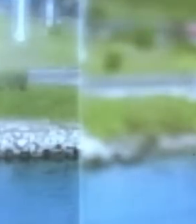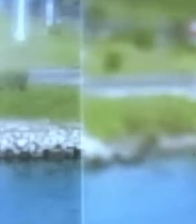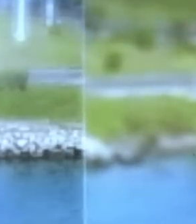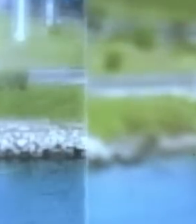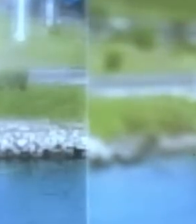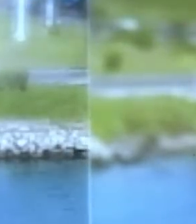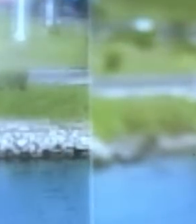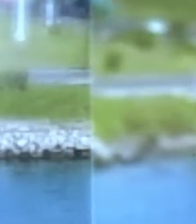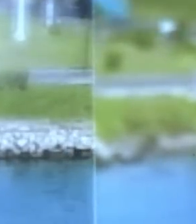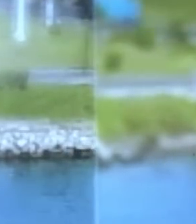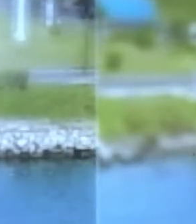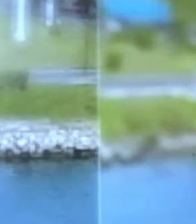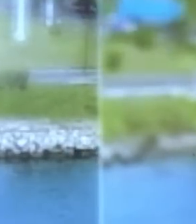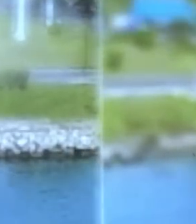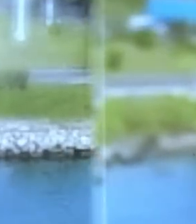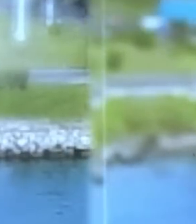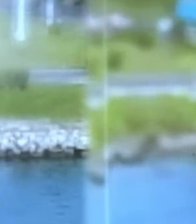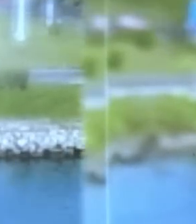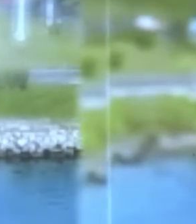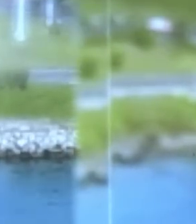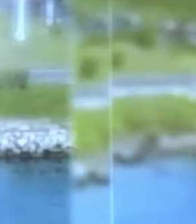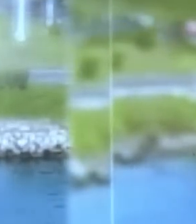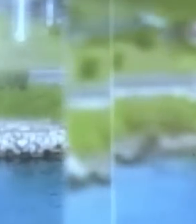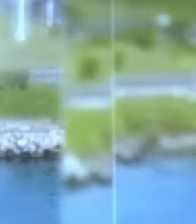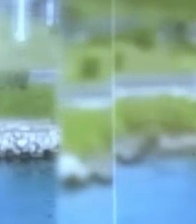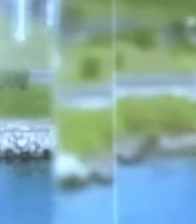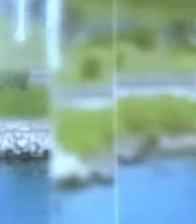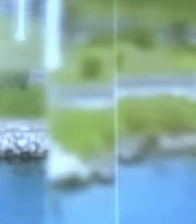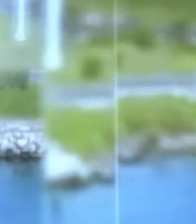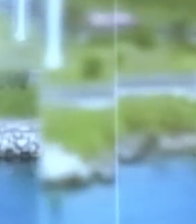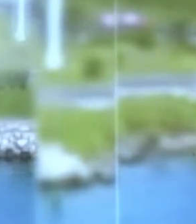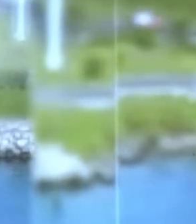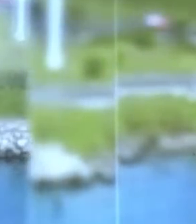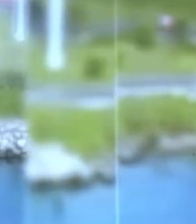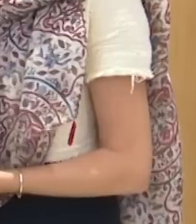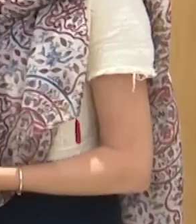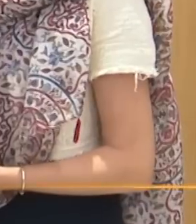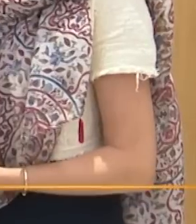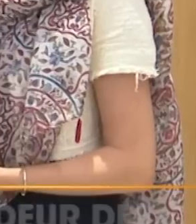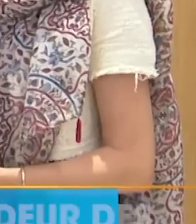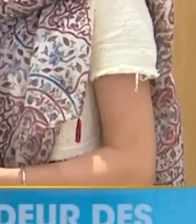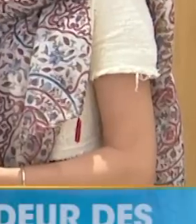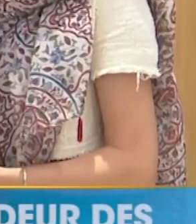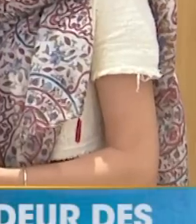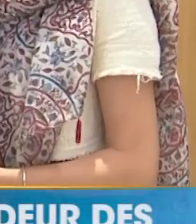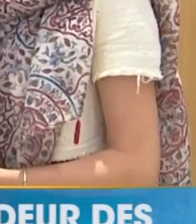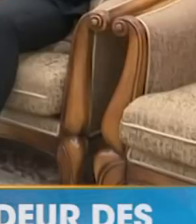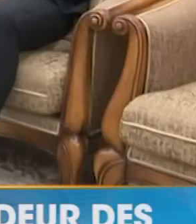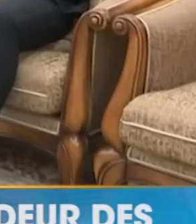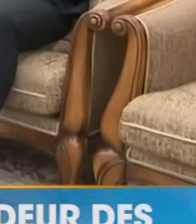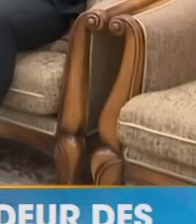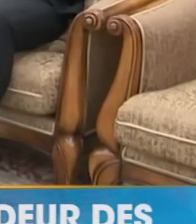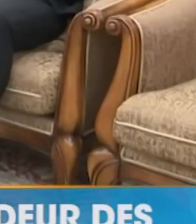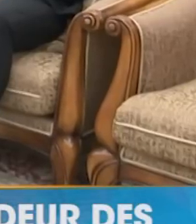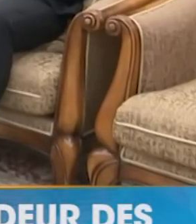Il est 13h, bonjour à tous. Merci de votre attention. Tout de suite, les titres à la une de l'actualité. L'ambassadeur américain en